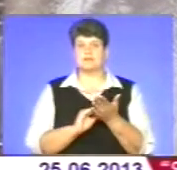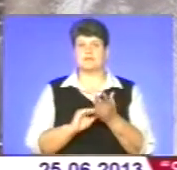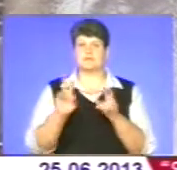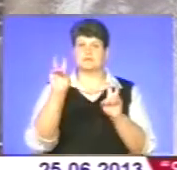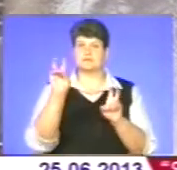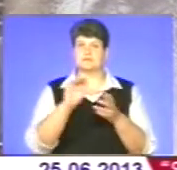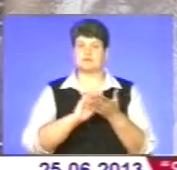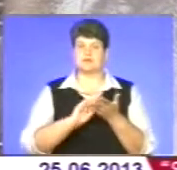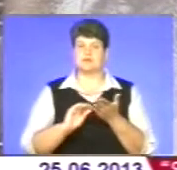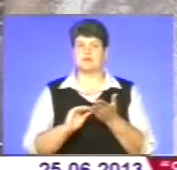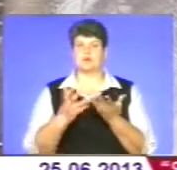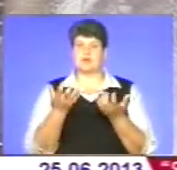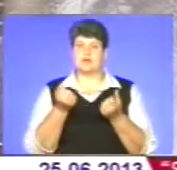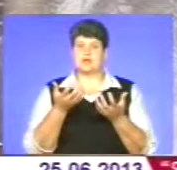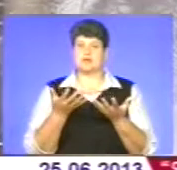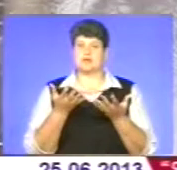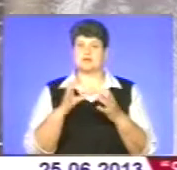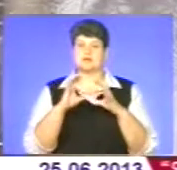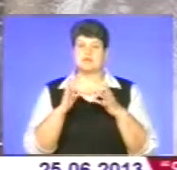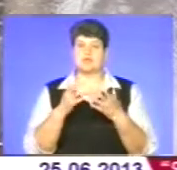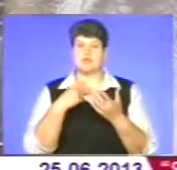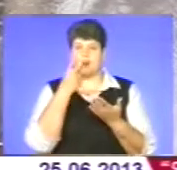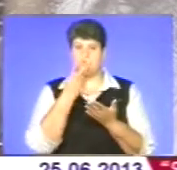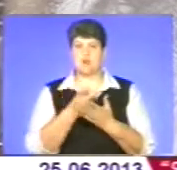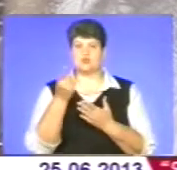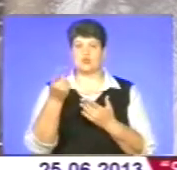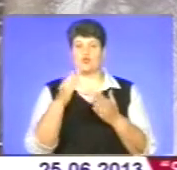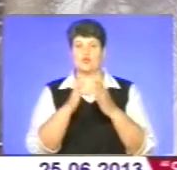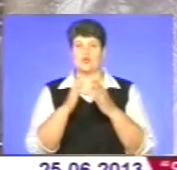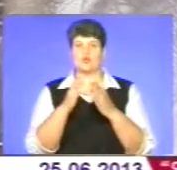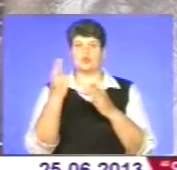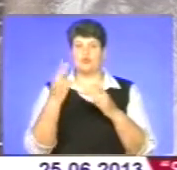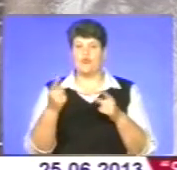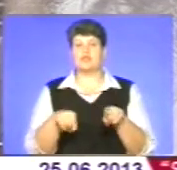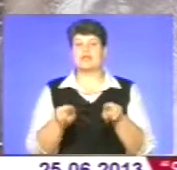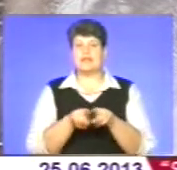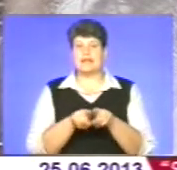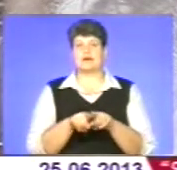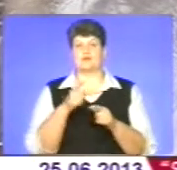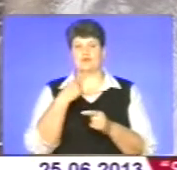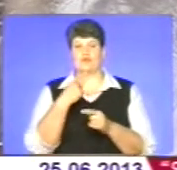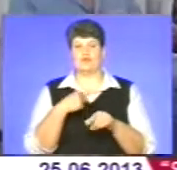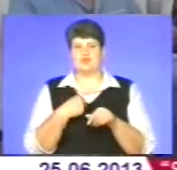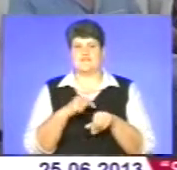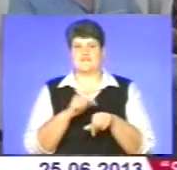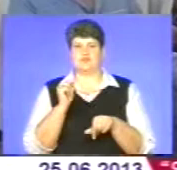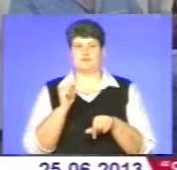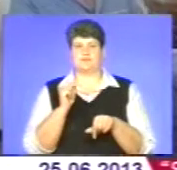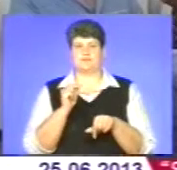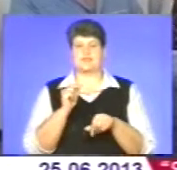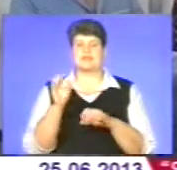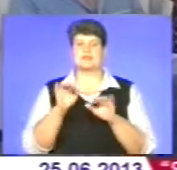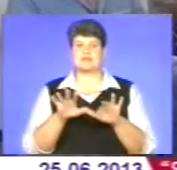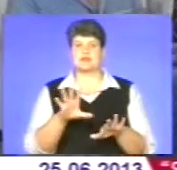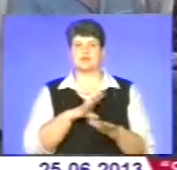його поняття, його сприйняття світу. Я бачу його твори, які також промовляють те, що я також відчуваю. Захід відбувся